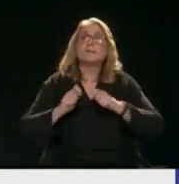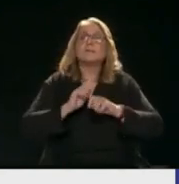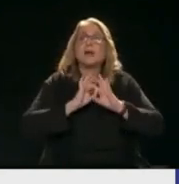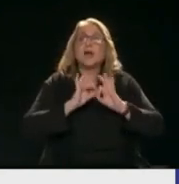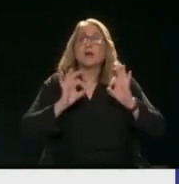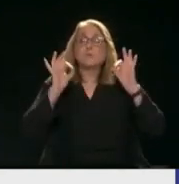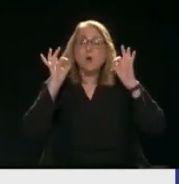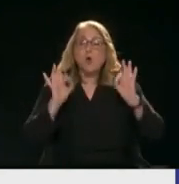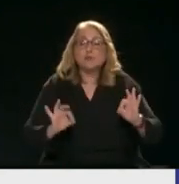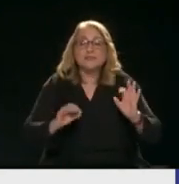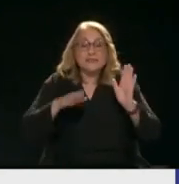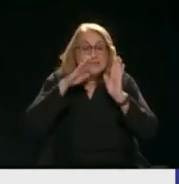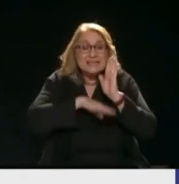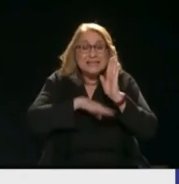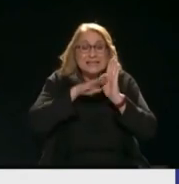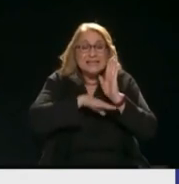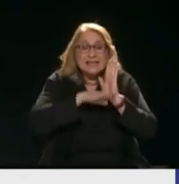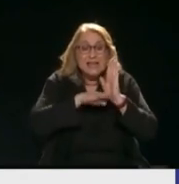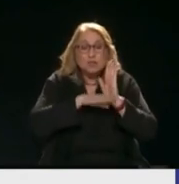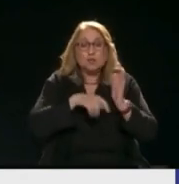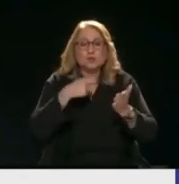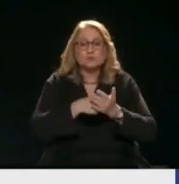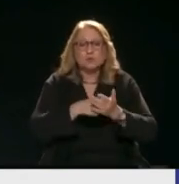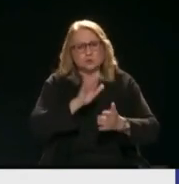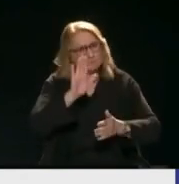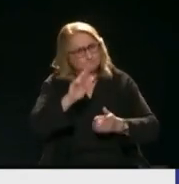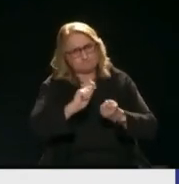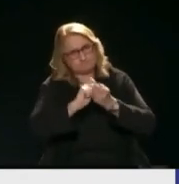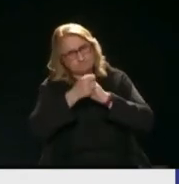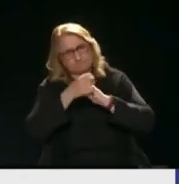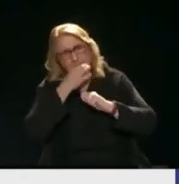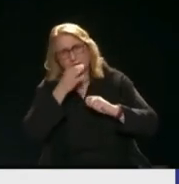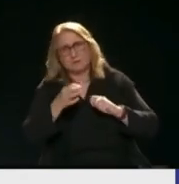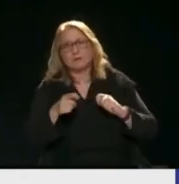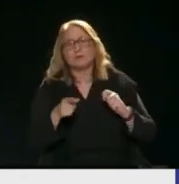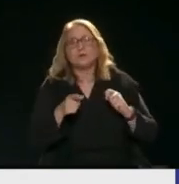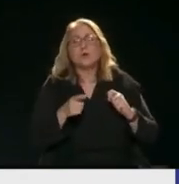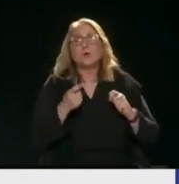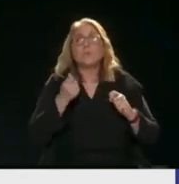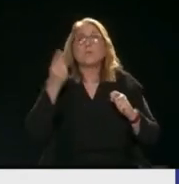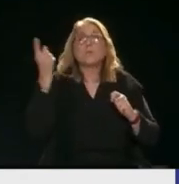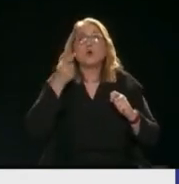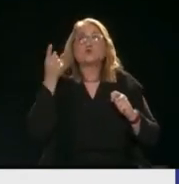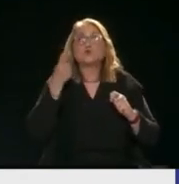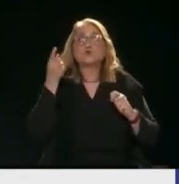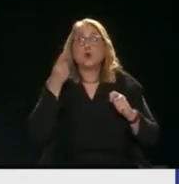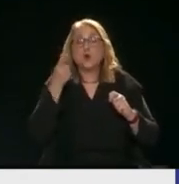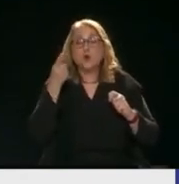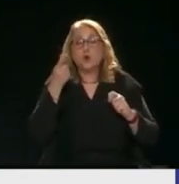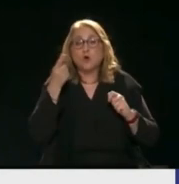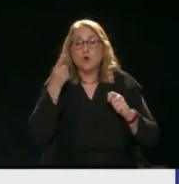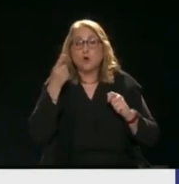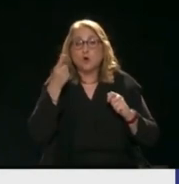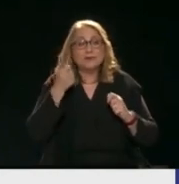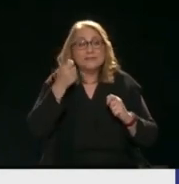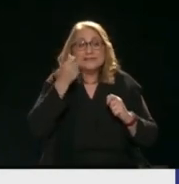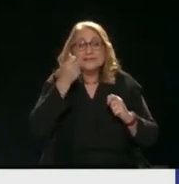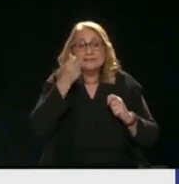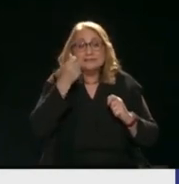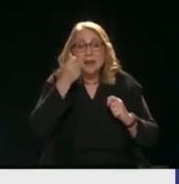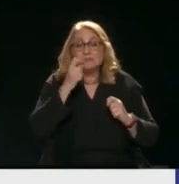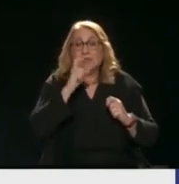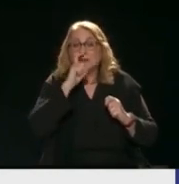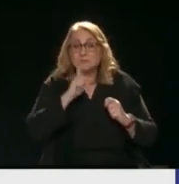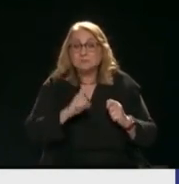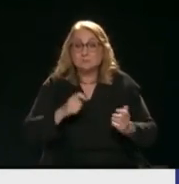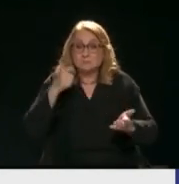κατώτερος μισθός Θα το πω αλλιώς Ότι το ποσοστό Τα χρήματα Το ποσό που